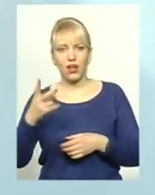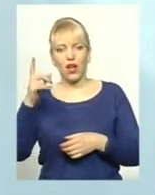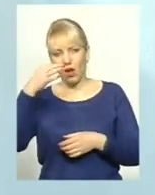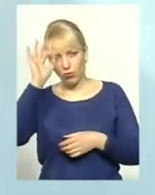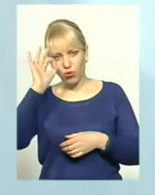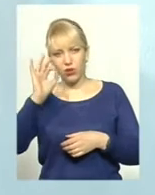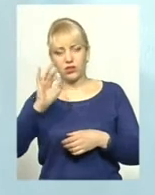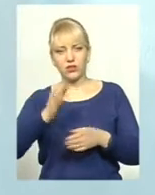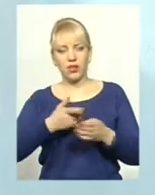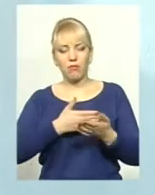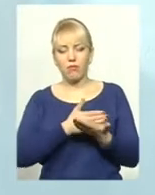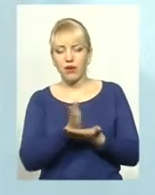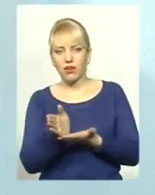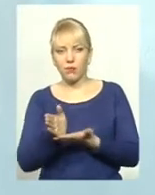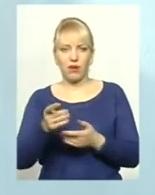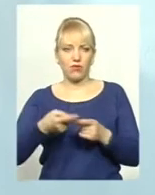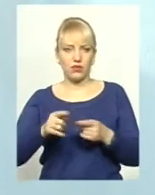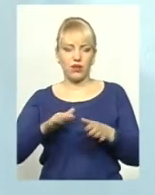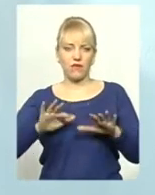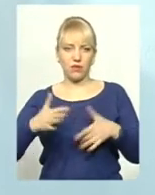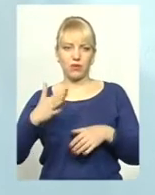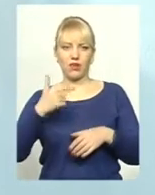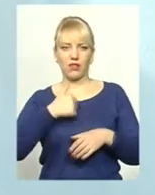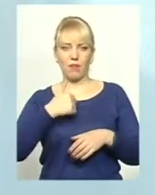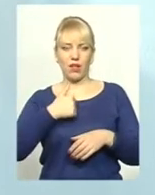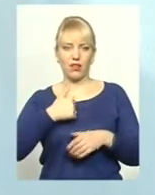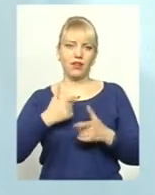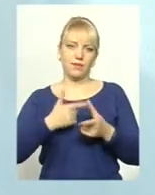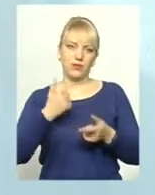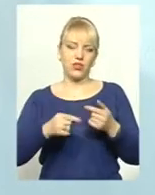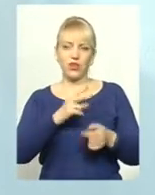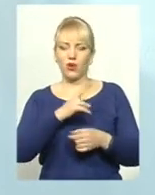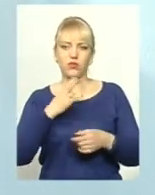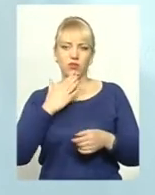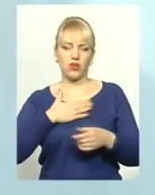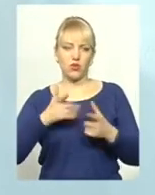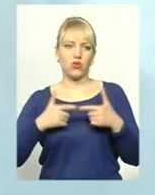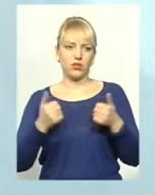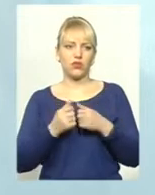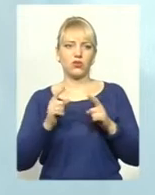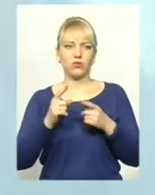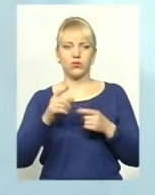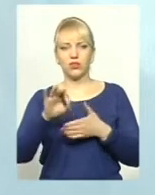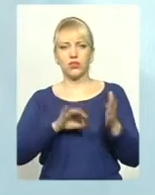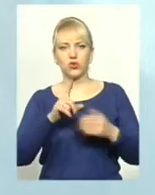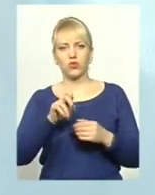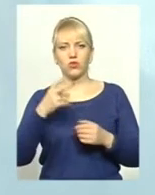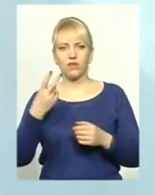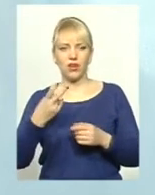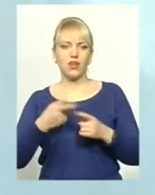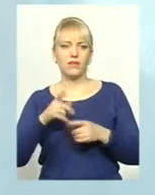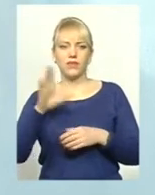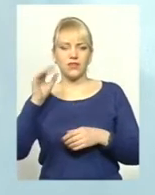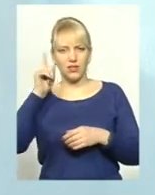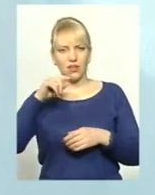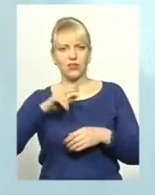перенаправляють цей випадок на все одно, на мене, або на когось з нашої організації. Тому одразу 102, поліція знає всі наші номера.